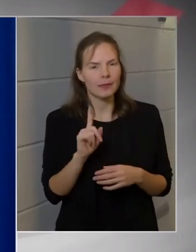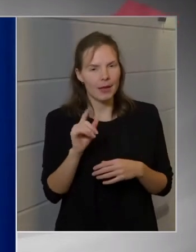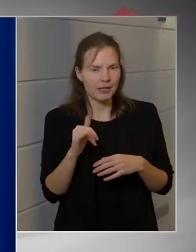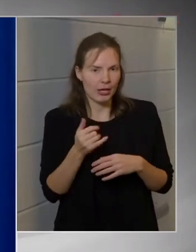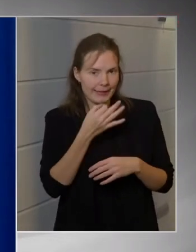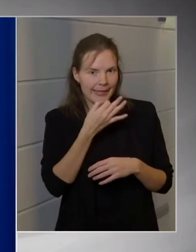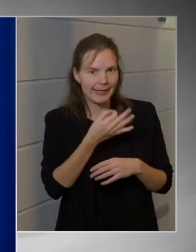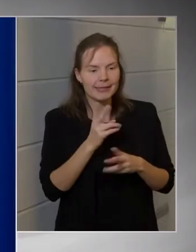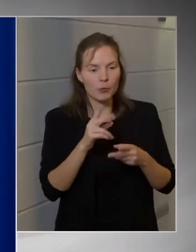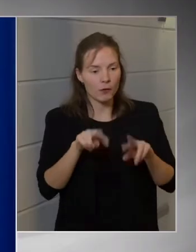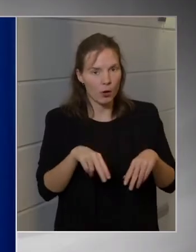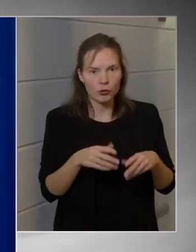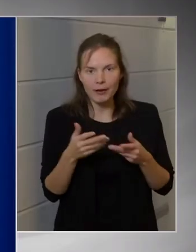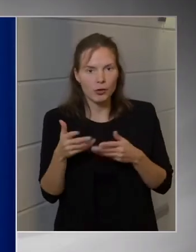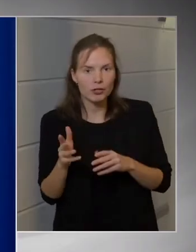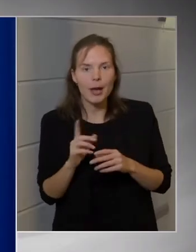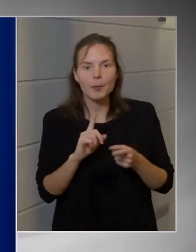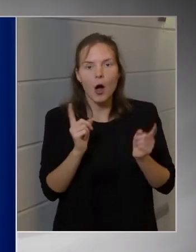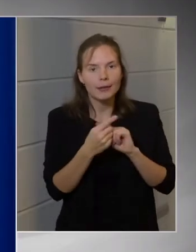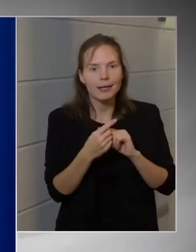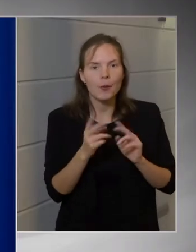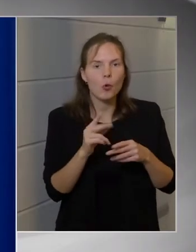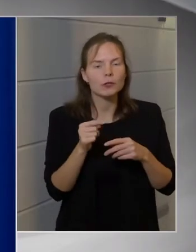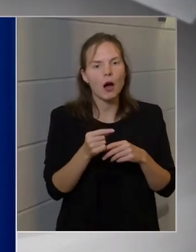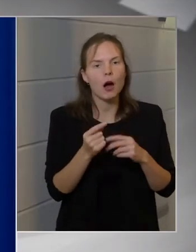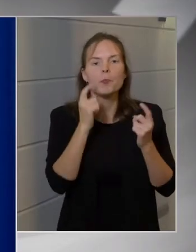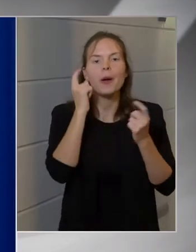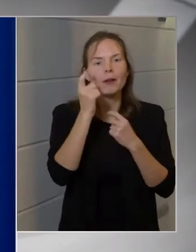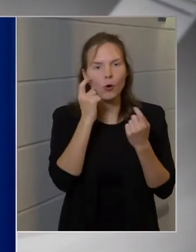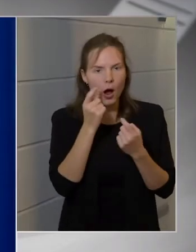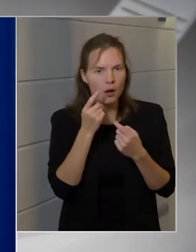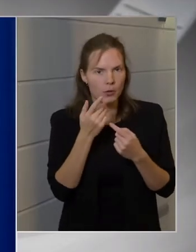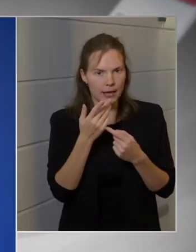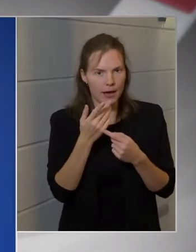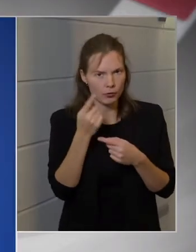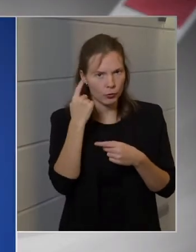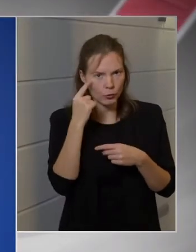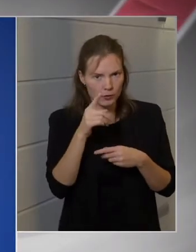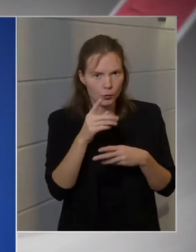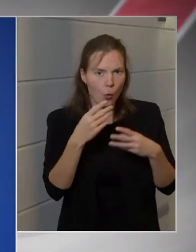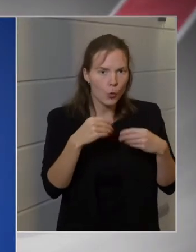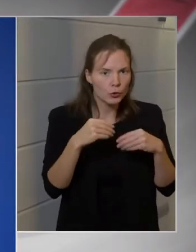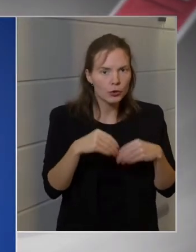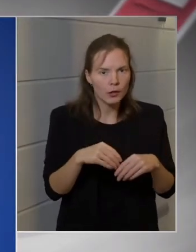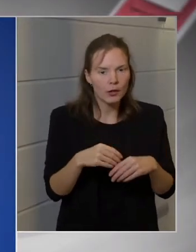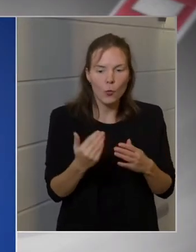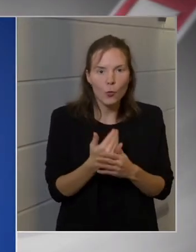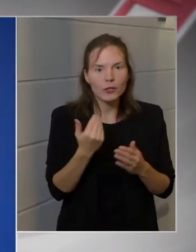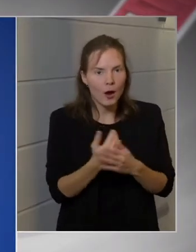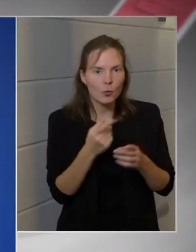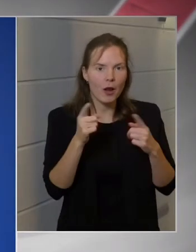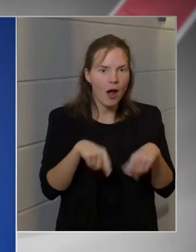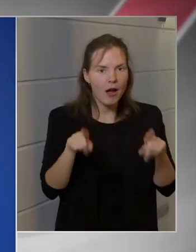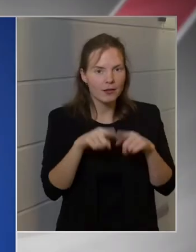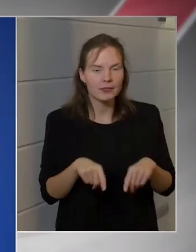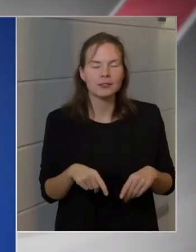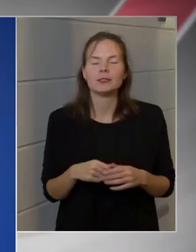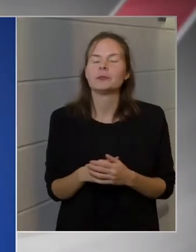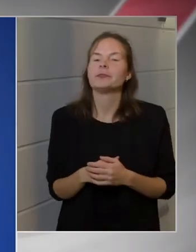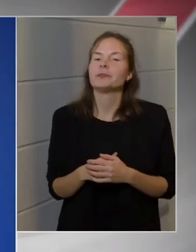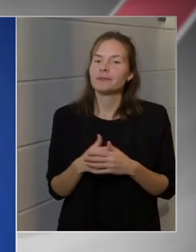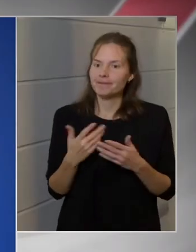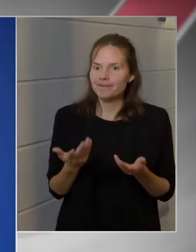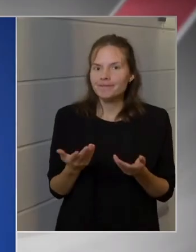ezt kérdezem most, hogy ez a valósága vagy sem, hanem hogy maga ez a megfogalmazás, ez mennyire tudatos. Hiszen visszatér a megszólalásaiban.